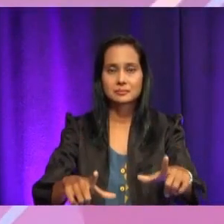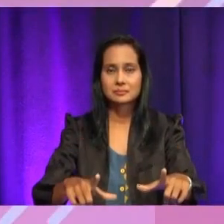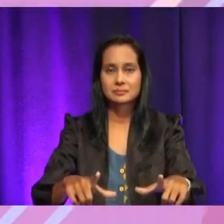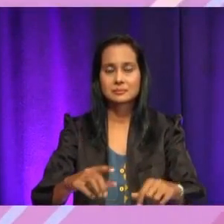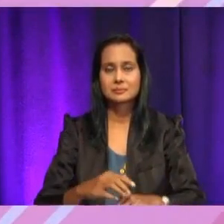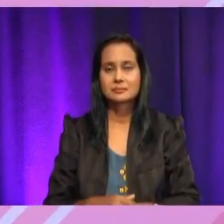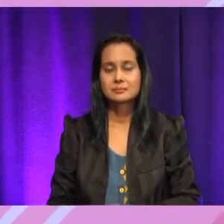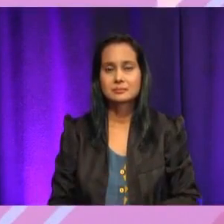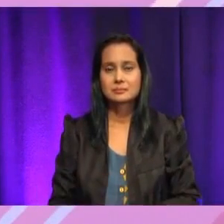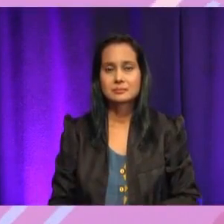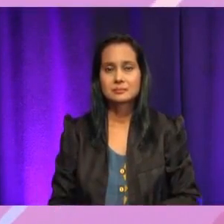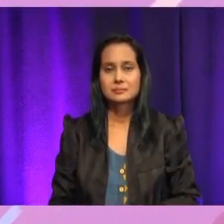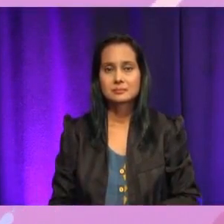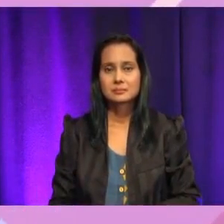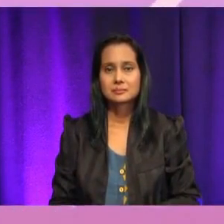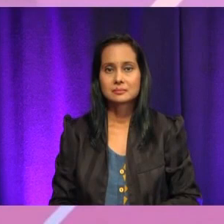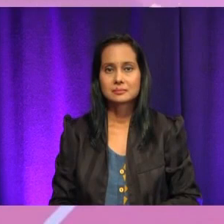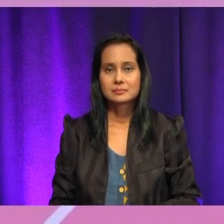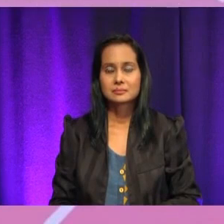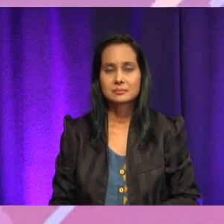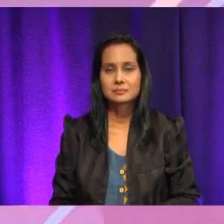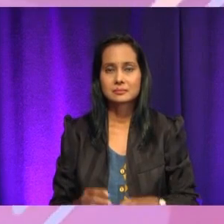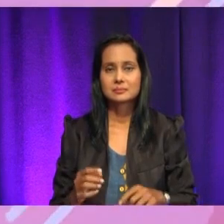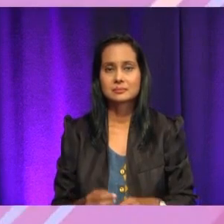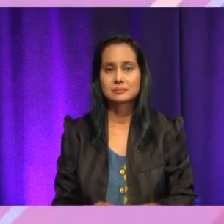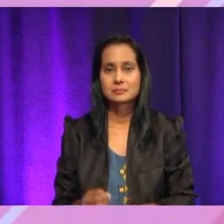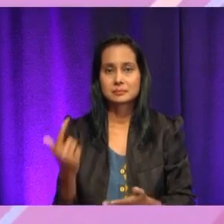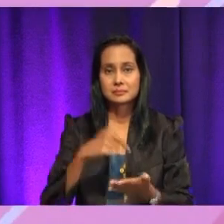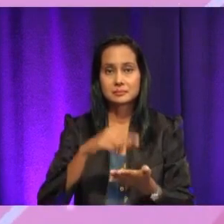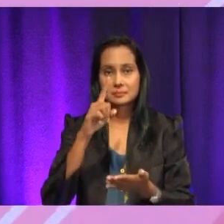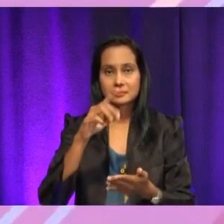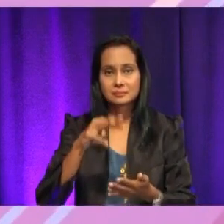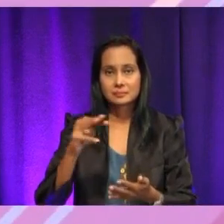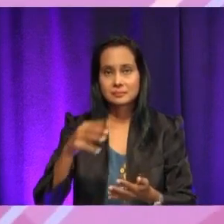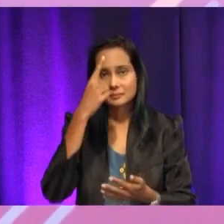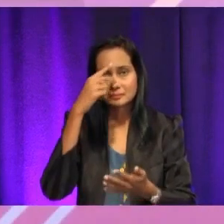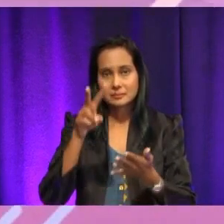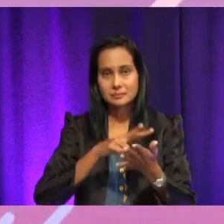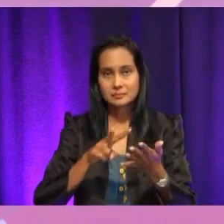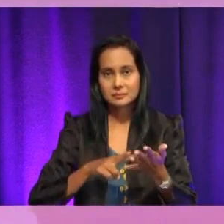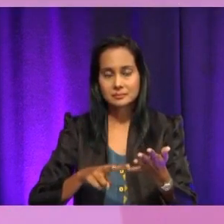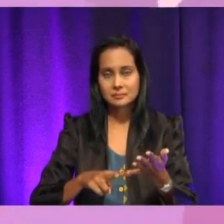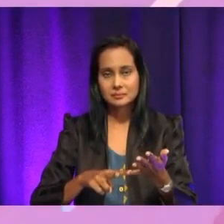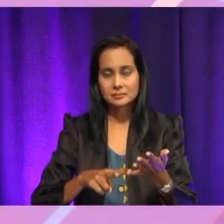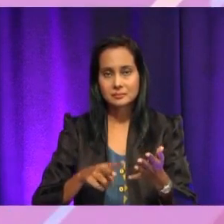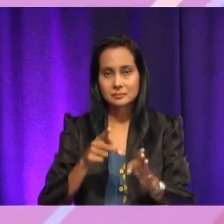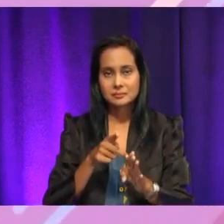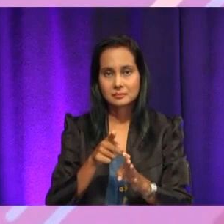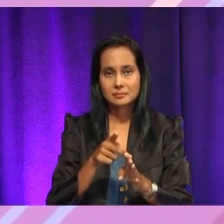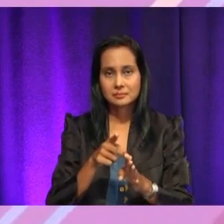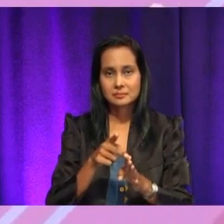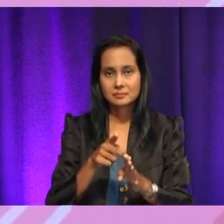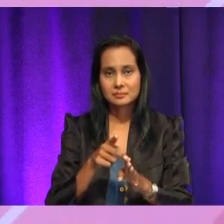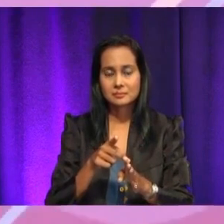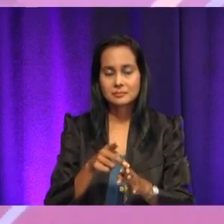betul tu. Tapi kan Kak Ria, cikgu nak dengar seorang lagi murid untuk membacakan kandungan bagi manual mesin pengering pakaian.